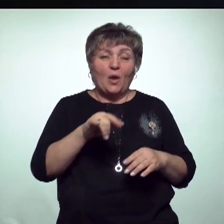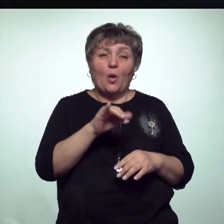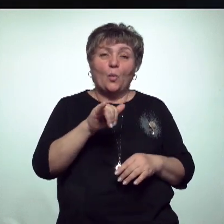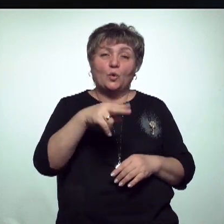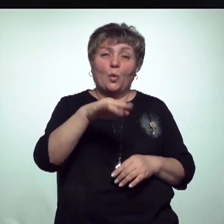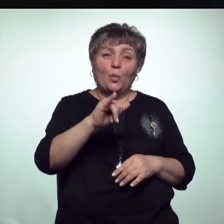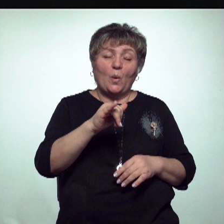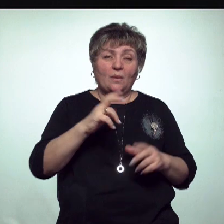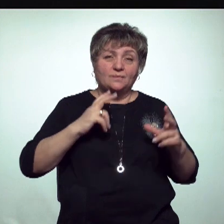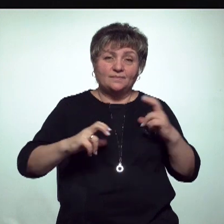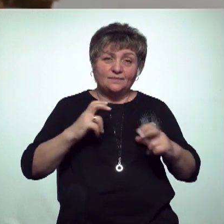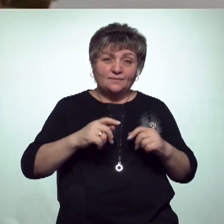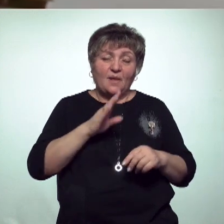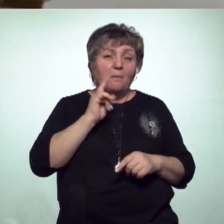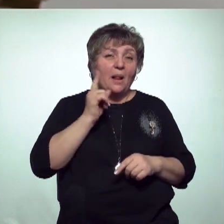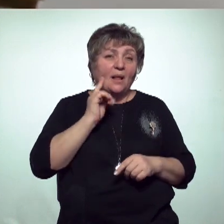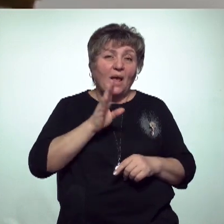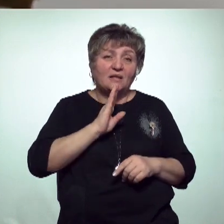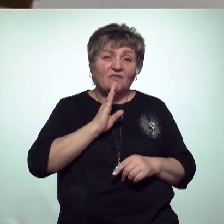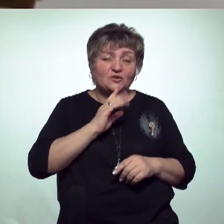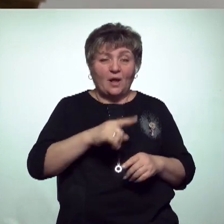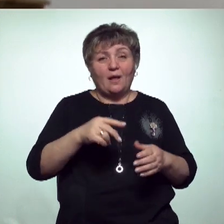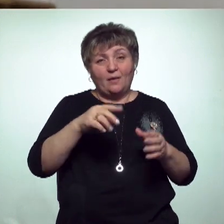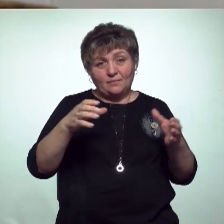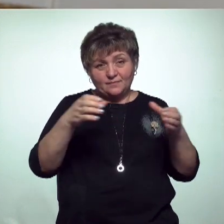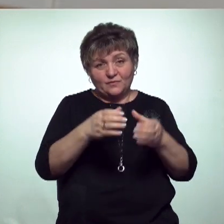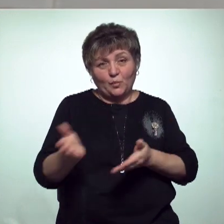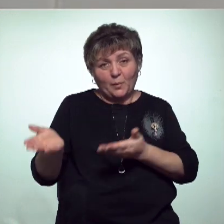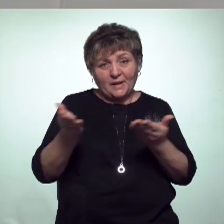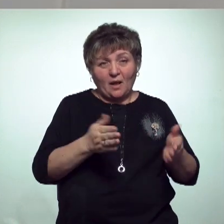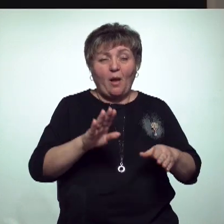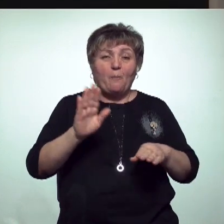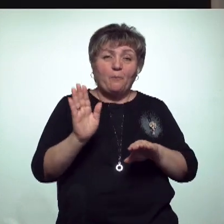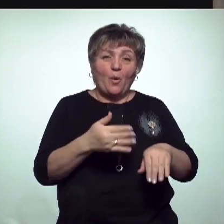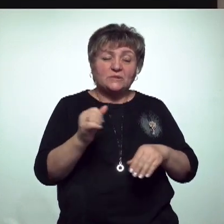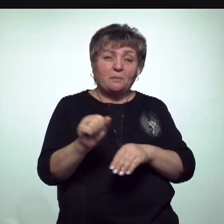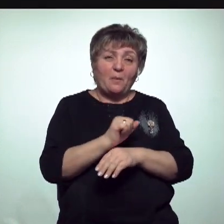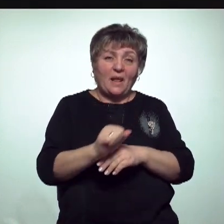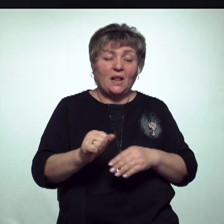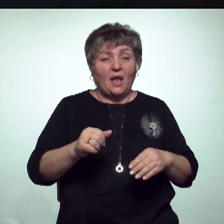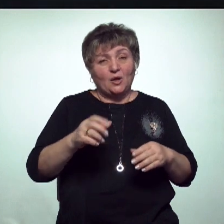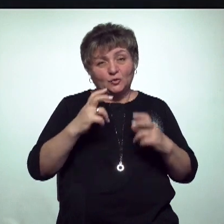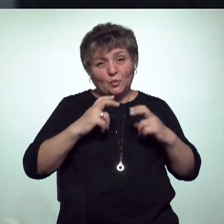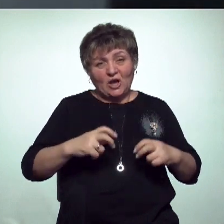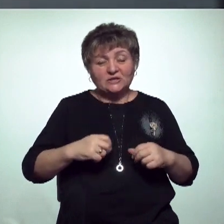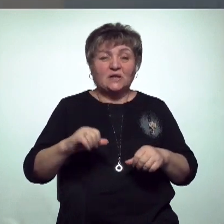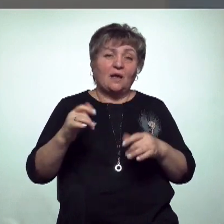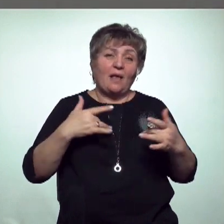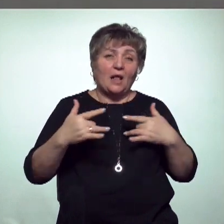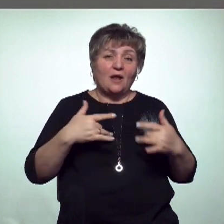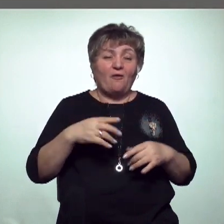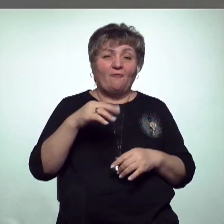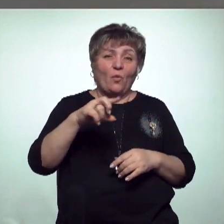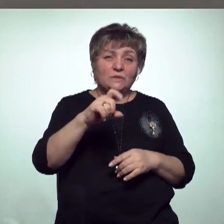УДГУ. Год назад вошла в состав «Молодого человека» в труппу театра. Ее пригласили после победы в студенческом театральном конкурсе «Огни Большого